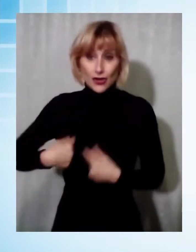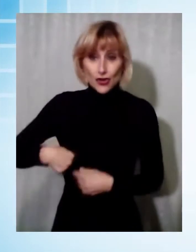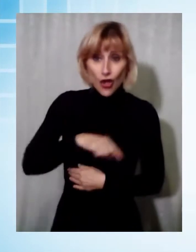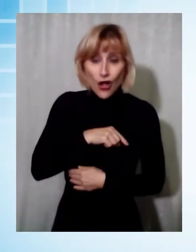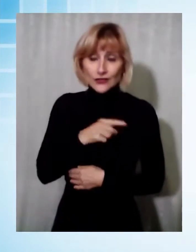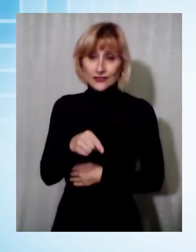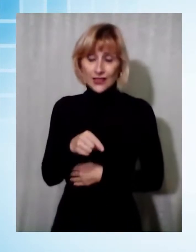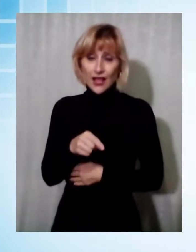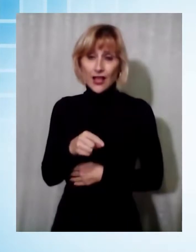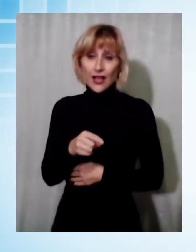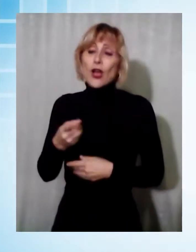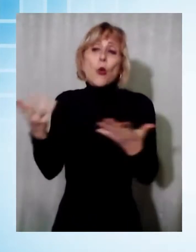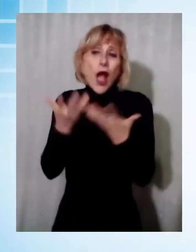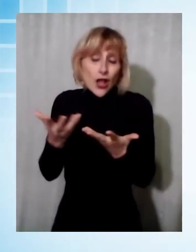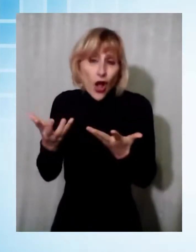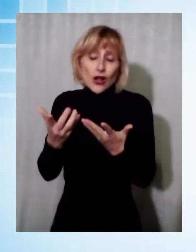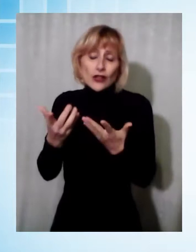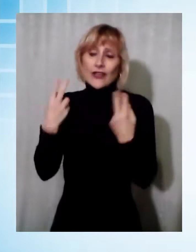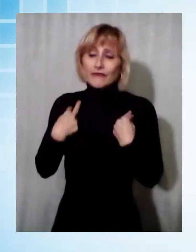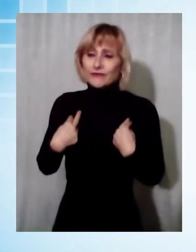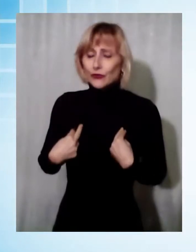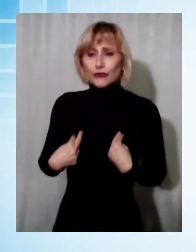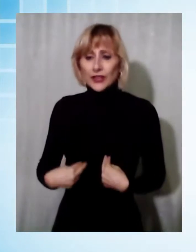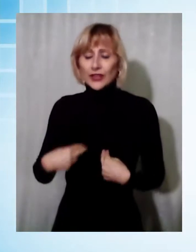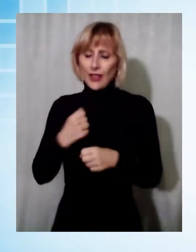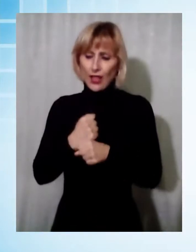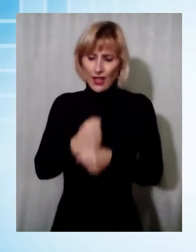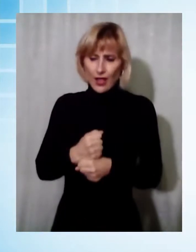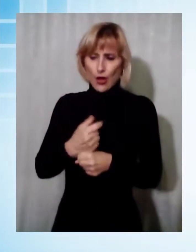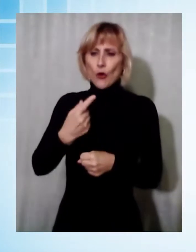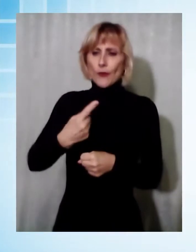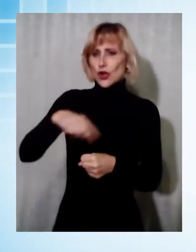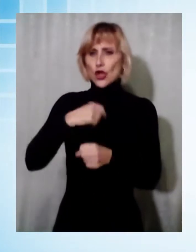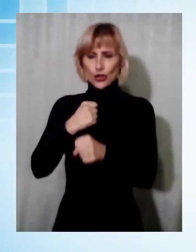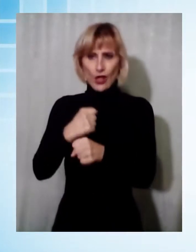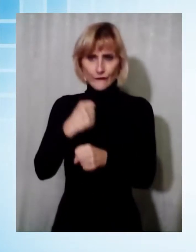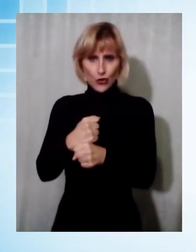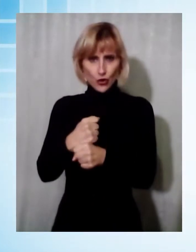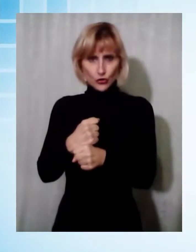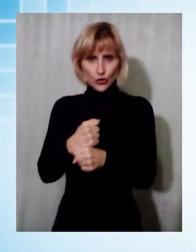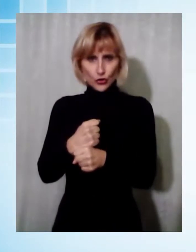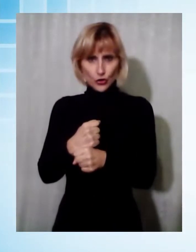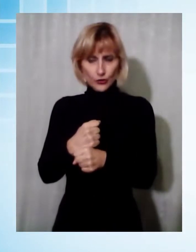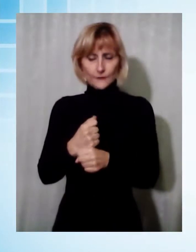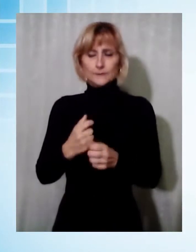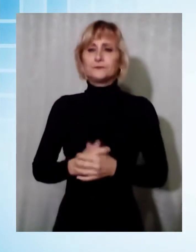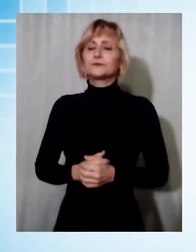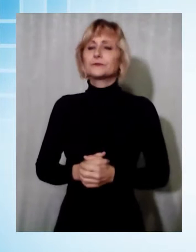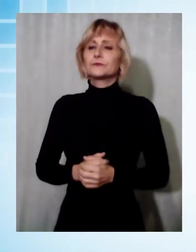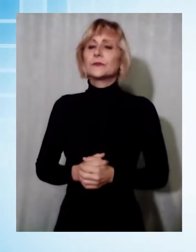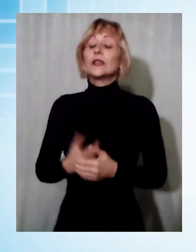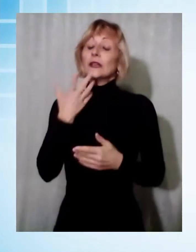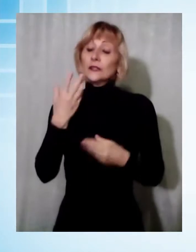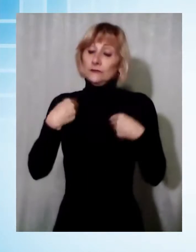in più di tutti noi. È una vita che si cerca di rappresentarsi con il nostro lavoro, oltre al fatto economico. Alla manifestazione erano